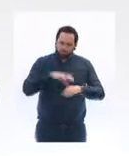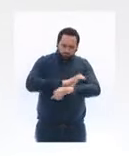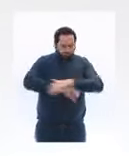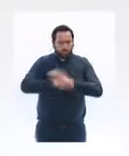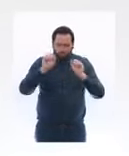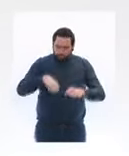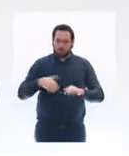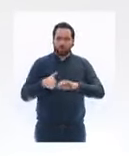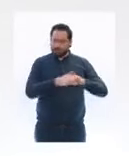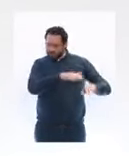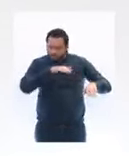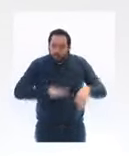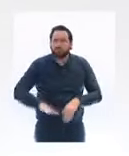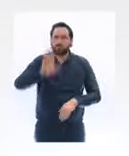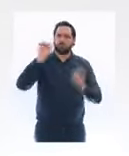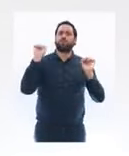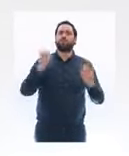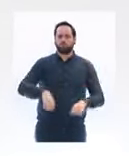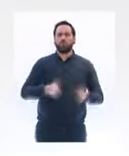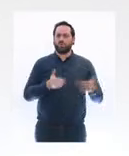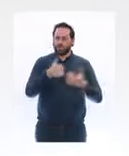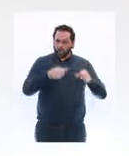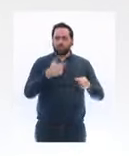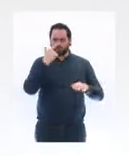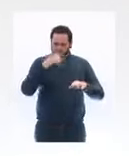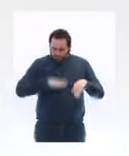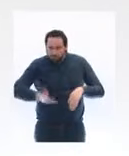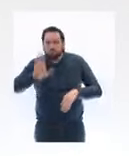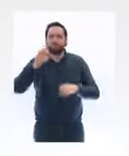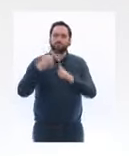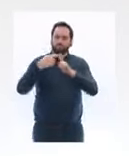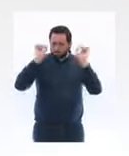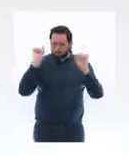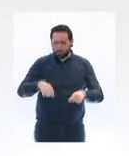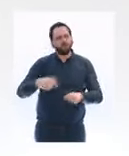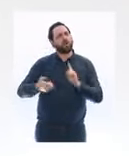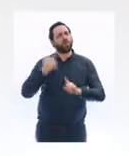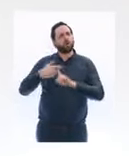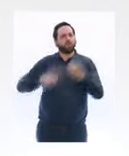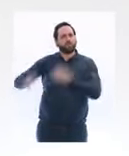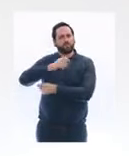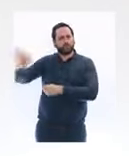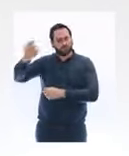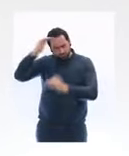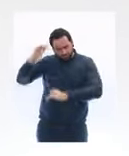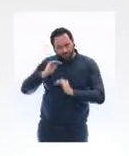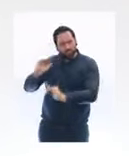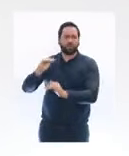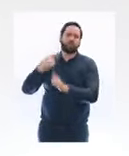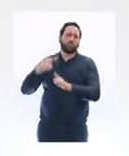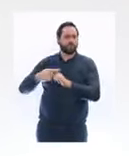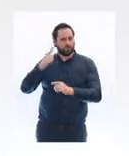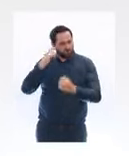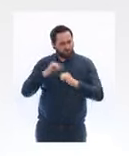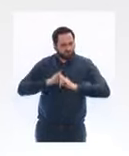surmonterons cette épreuve sanitaire. Il faut croire dans l'économie française. Elle est puissante, elle est agile, elle est